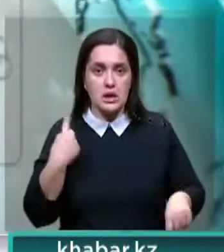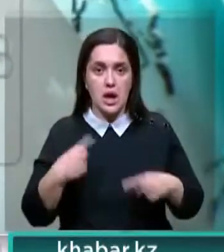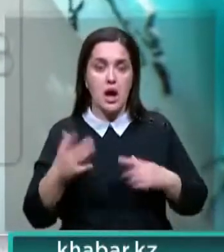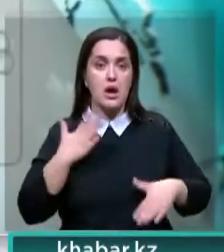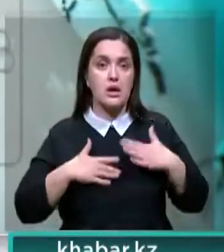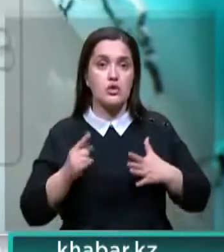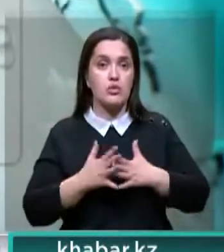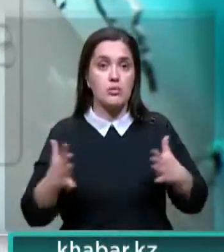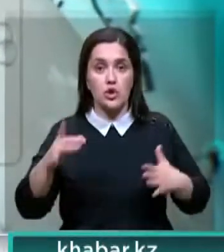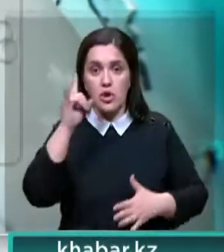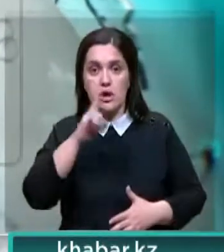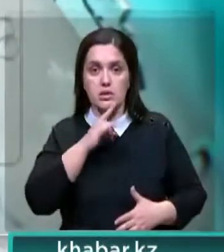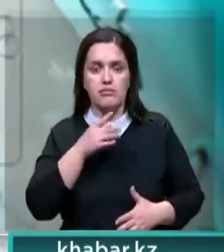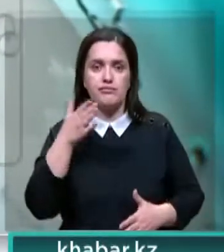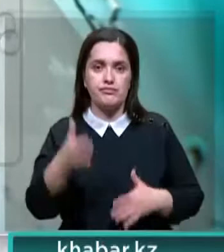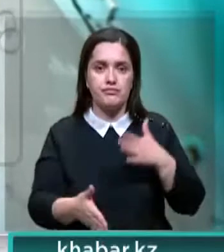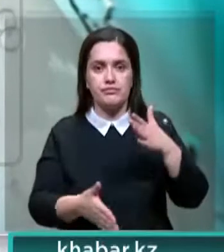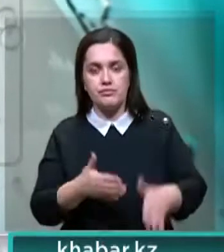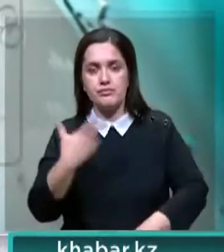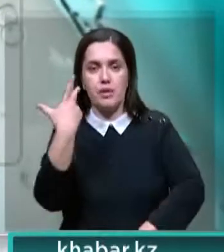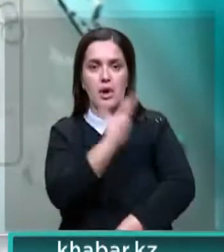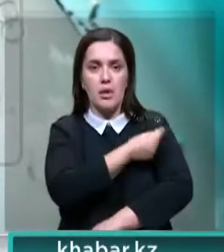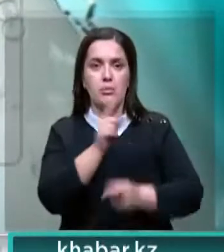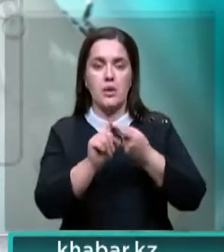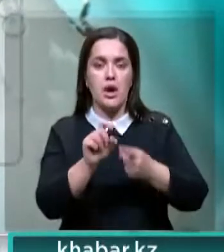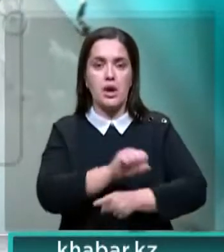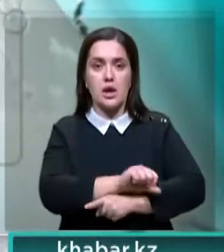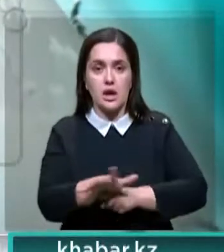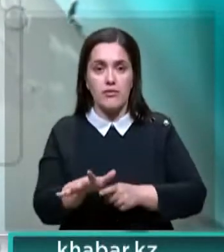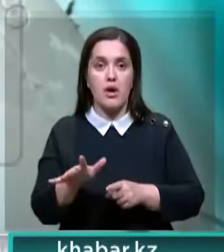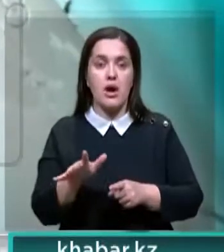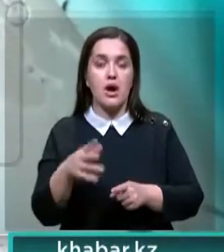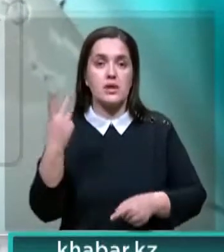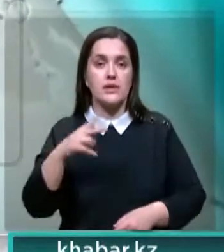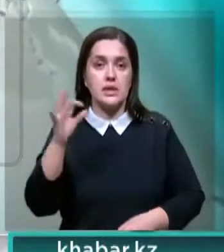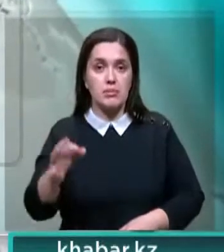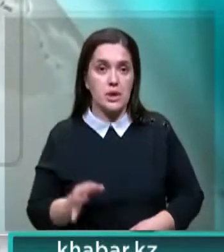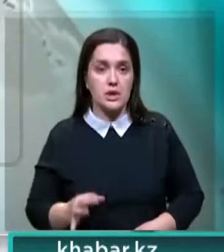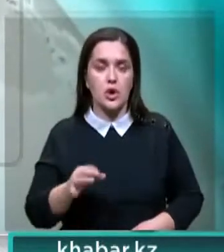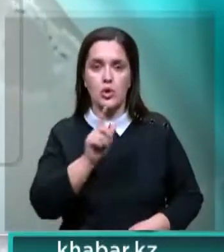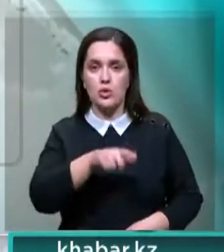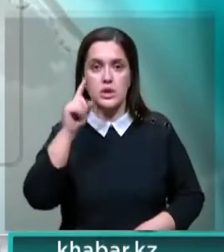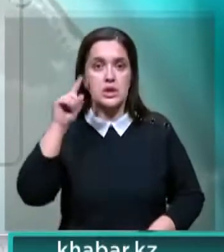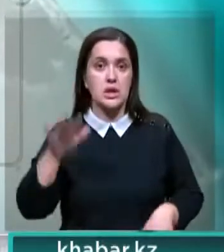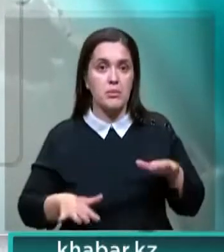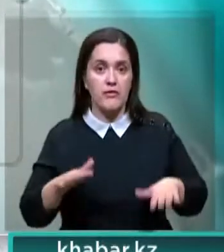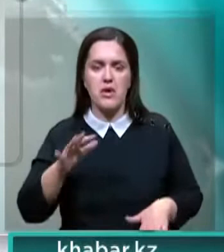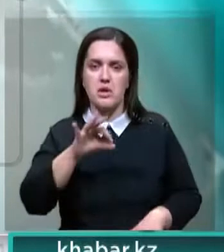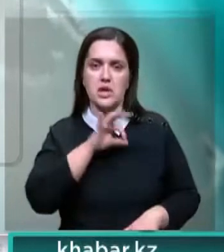разные. Радует, что большинство казахстанцев охотно идут получать прививку от COVID-19. Однако порядка 20% людей